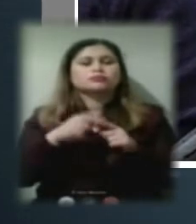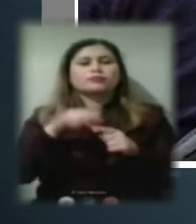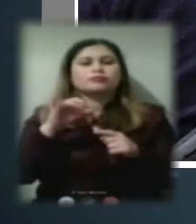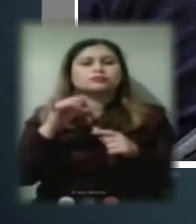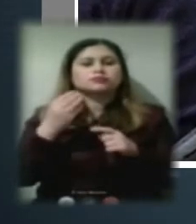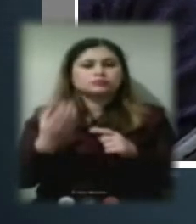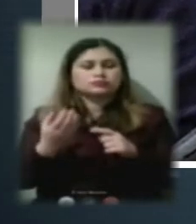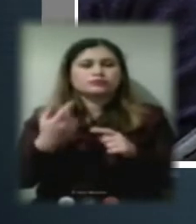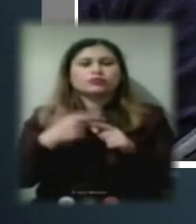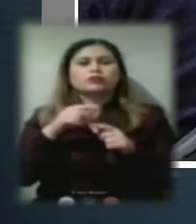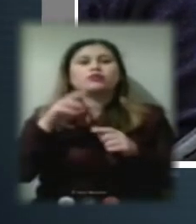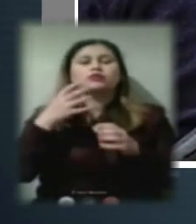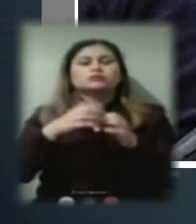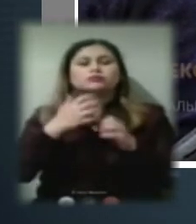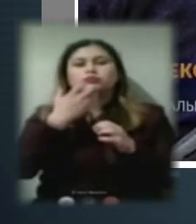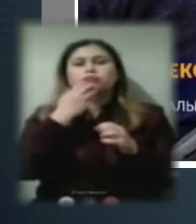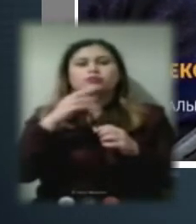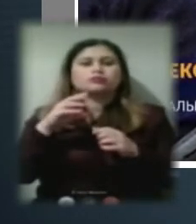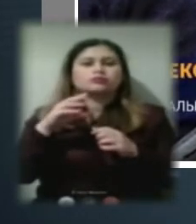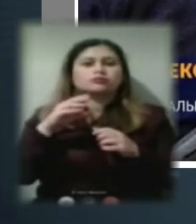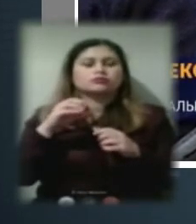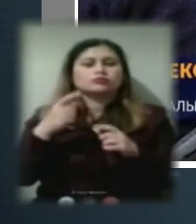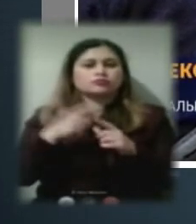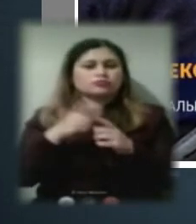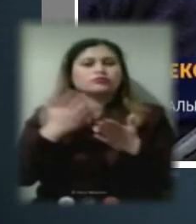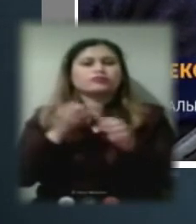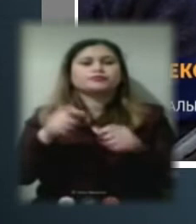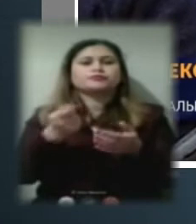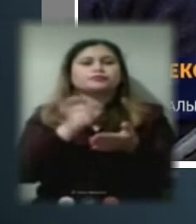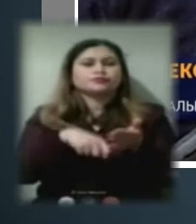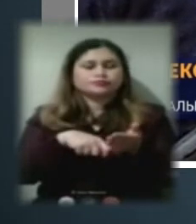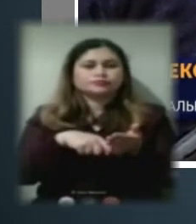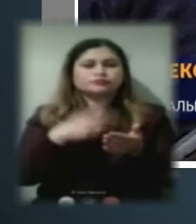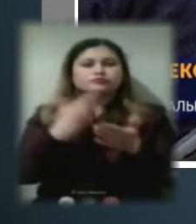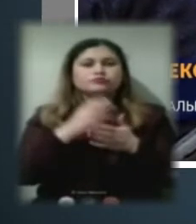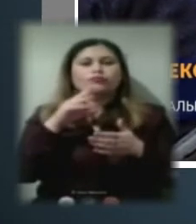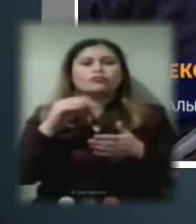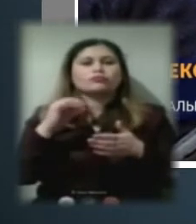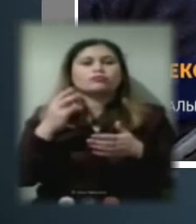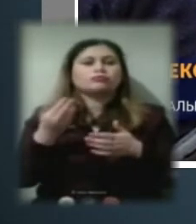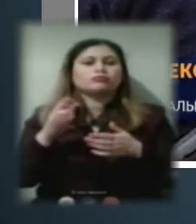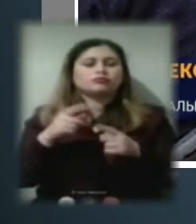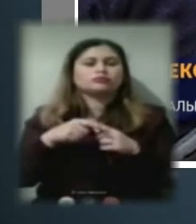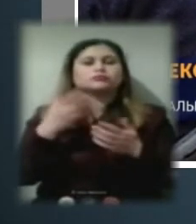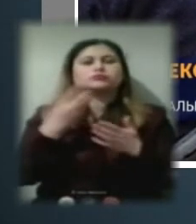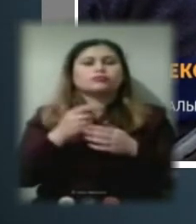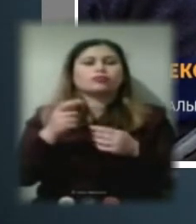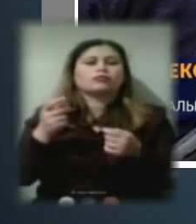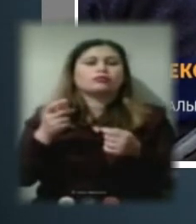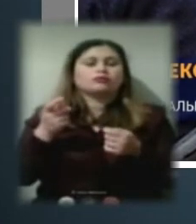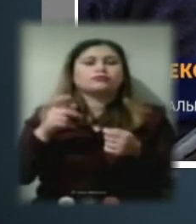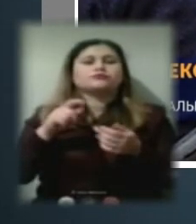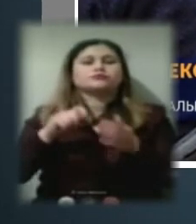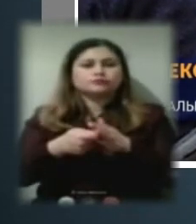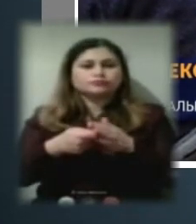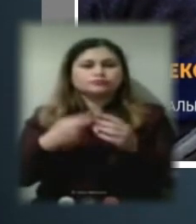Херсон ТЕПЛОНЕРО ще має можливість відключити свої котельні, вони гасяться і включаються достатньо